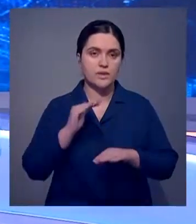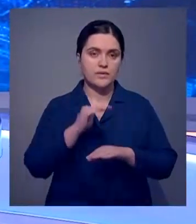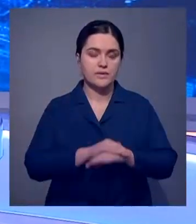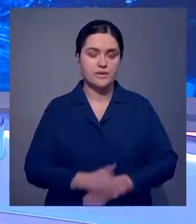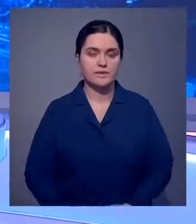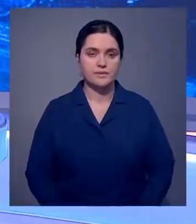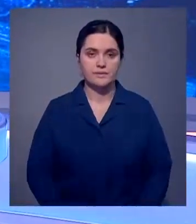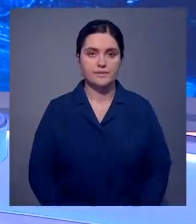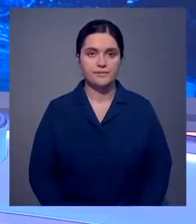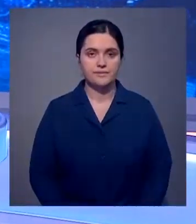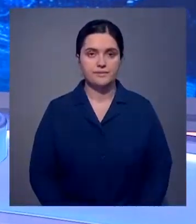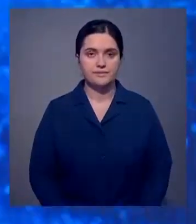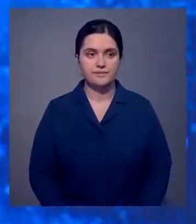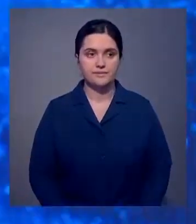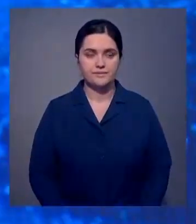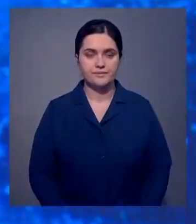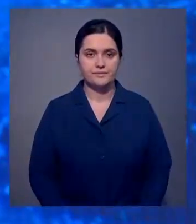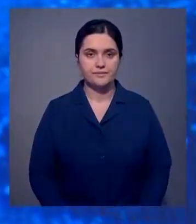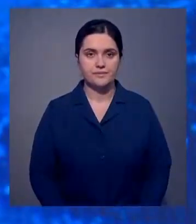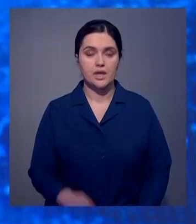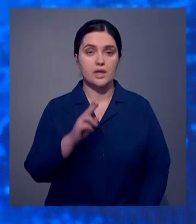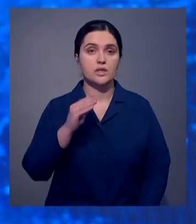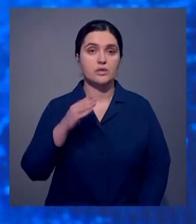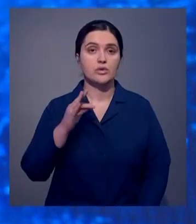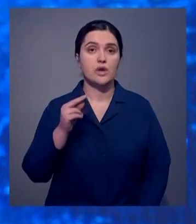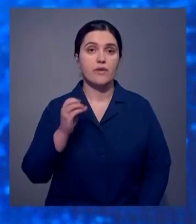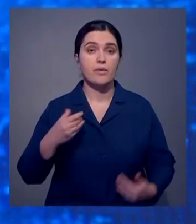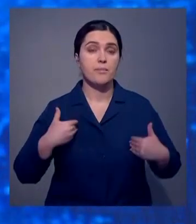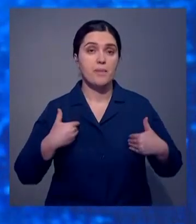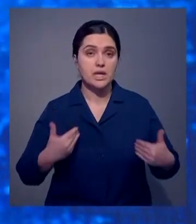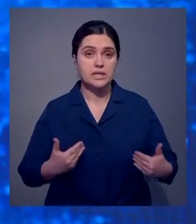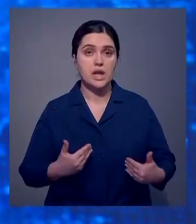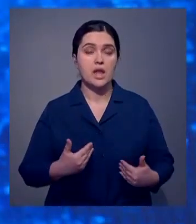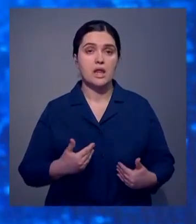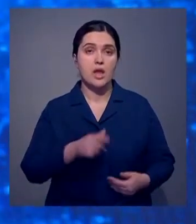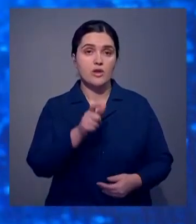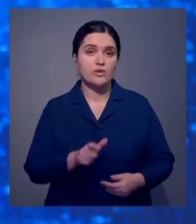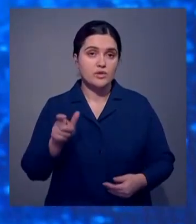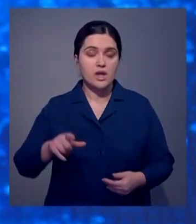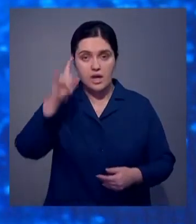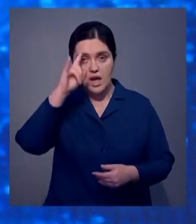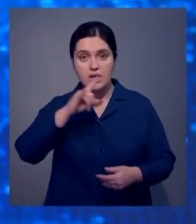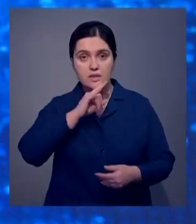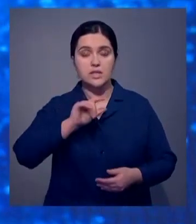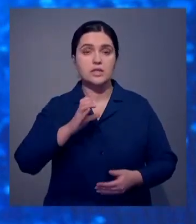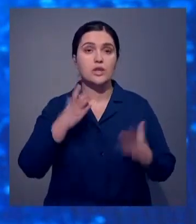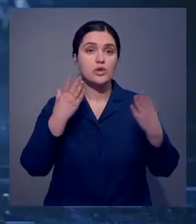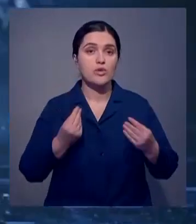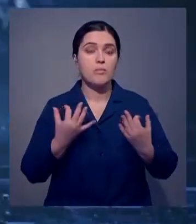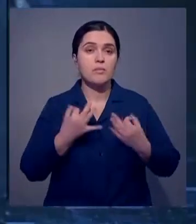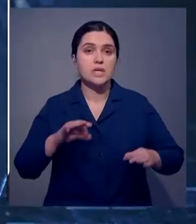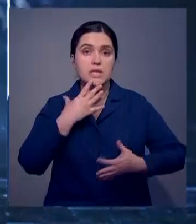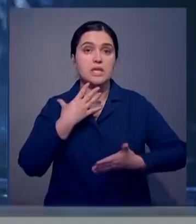Антонишина. Добрый вечер. Касам Жумар Тукаев поздравил жителей страны с Днем Независимости. Глава государства